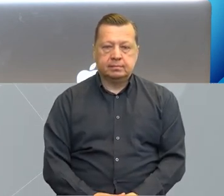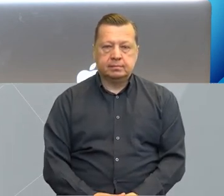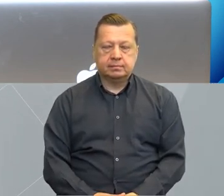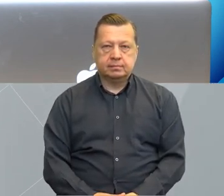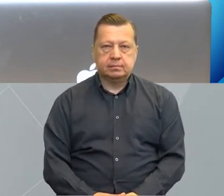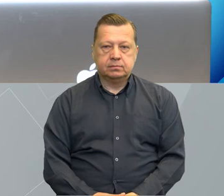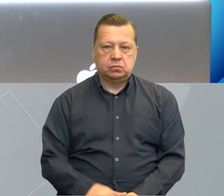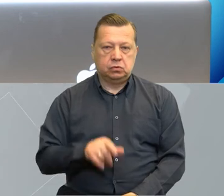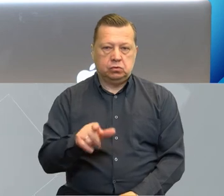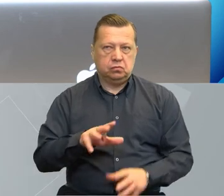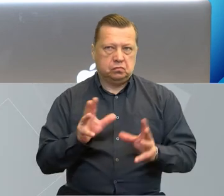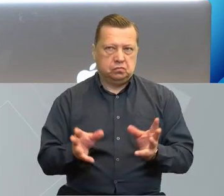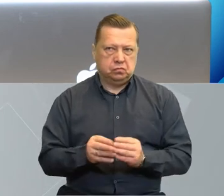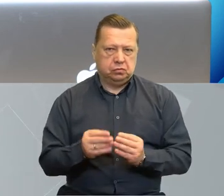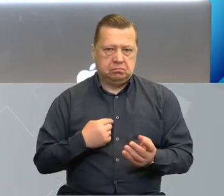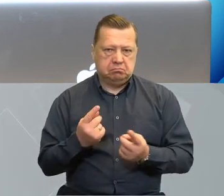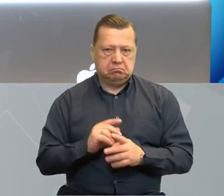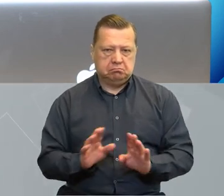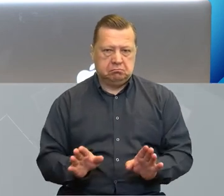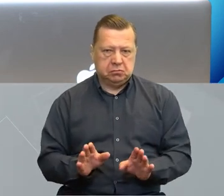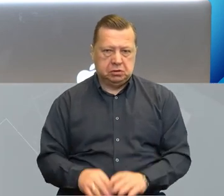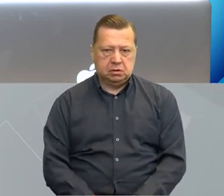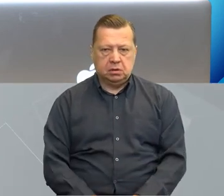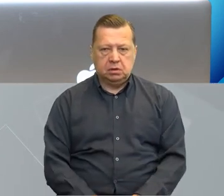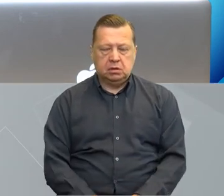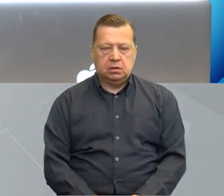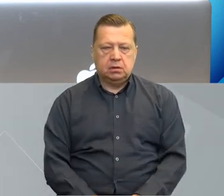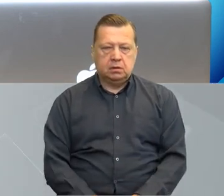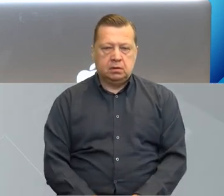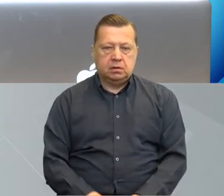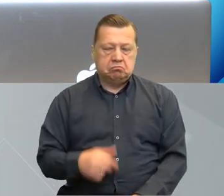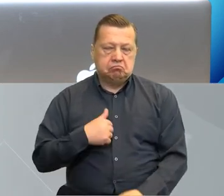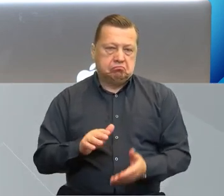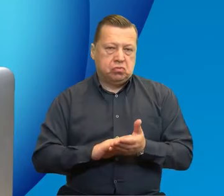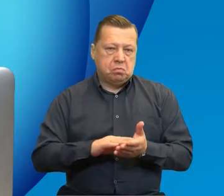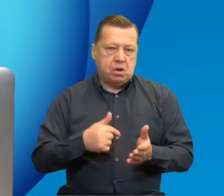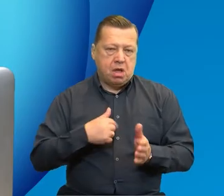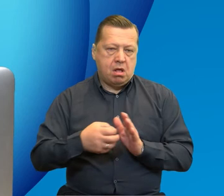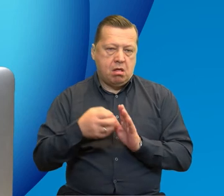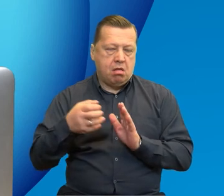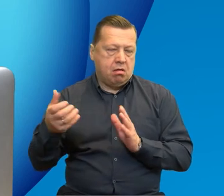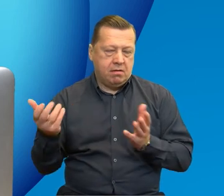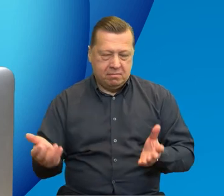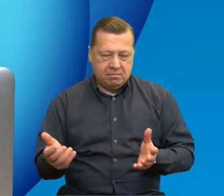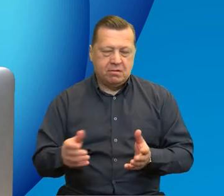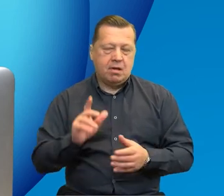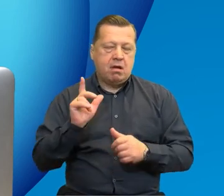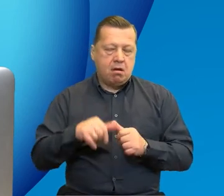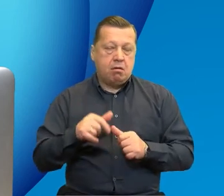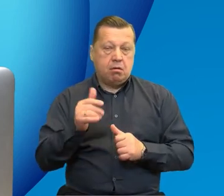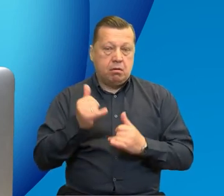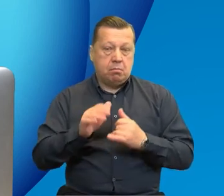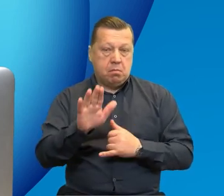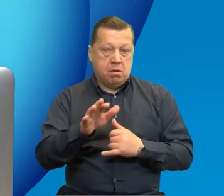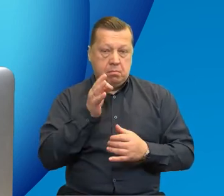To na tyle chyba z mojej strony. Przepraszam, może zbyt długo. Jeżeli są jakieś pytania, to zachęcam